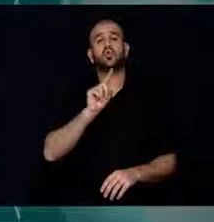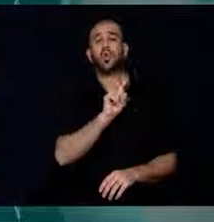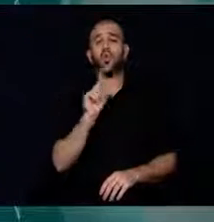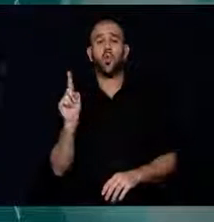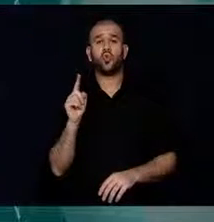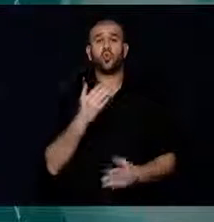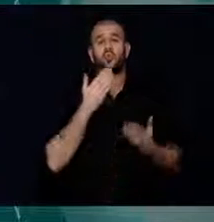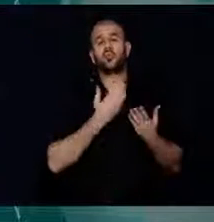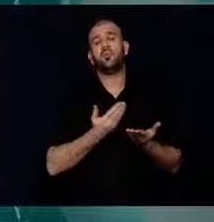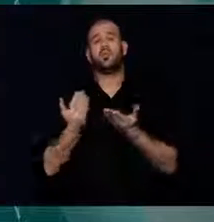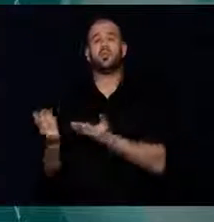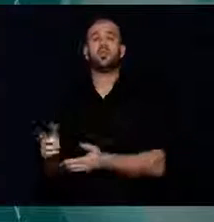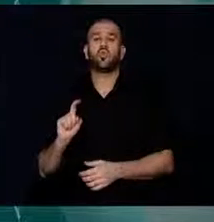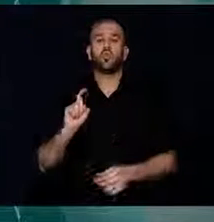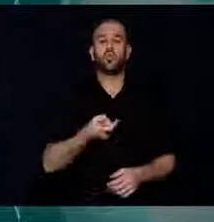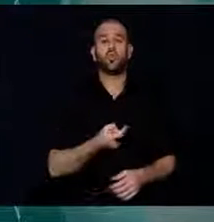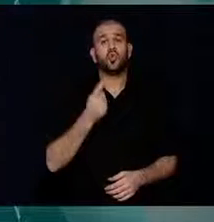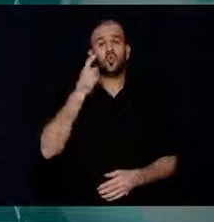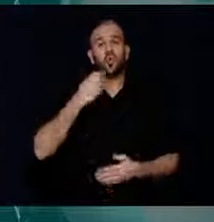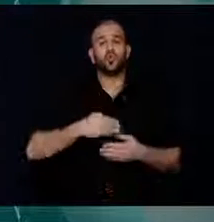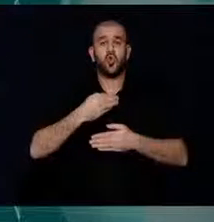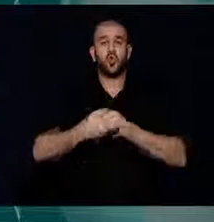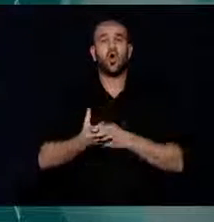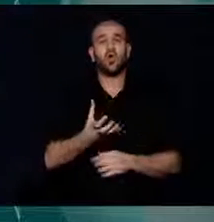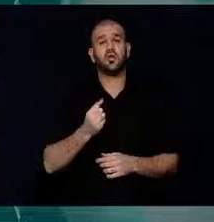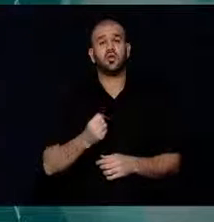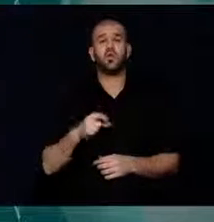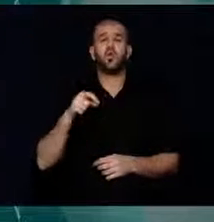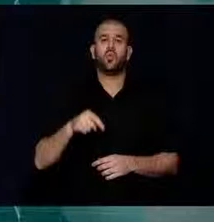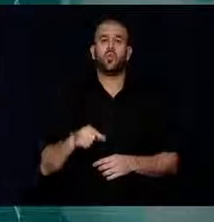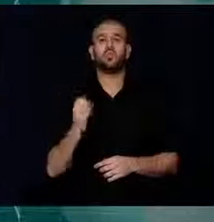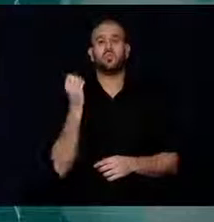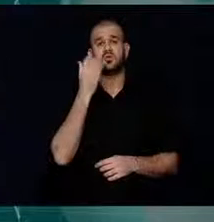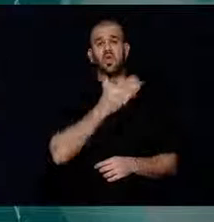Bu sayı küçümsenmeyecek orandadır, Dedi.